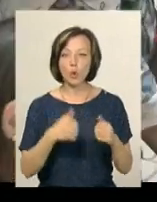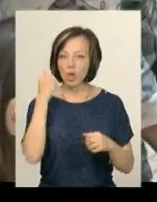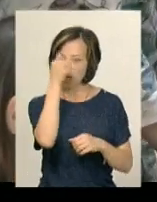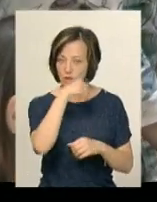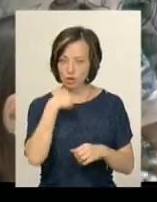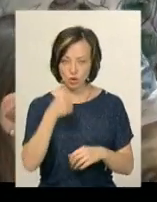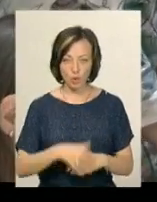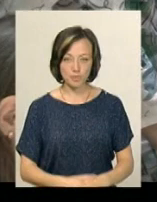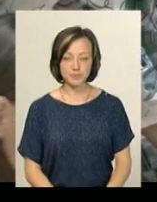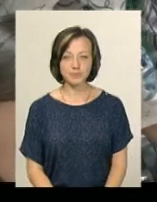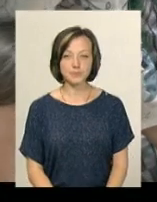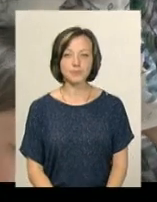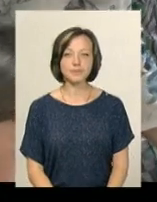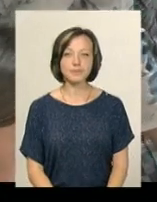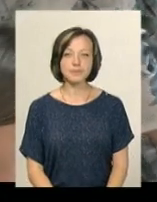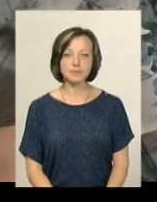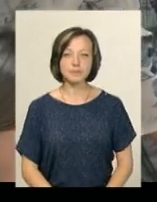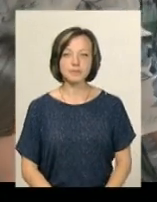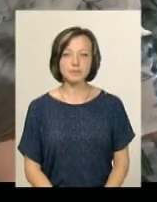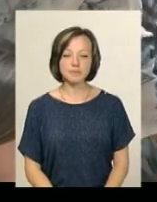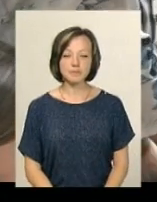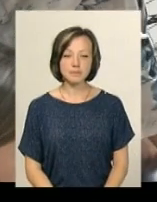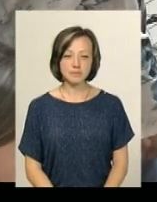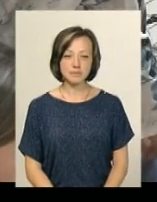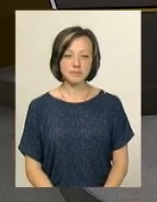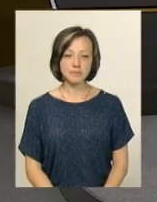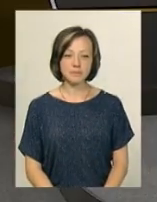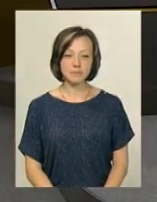Ярослава Антушевська, Юрій Чорний, новини Поділля Центр.